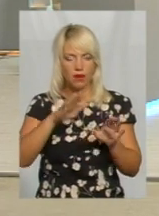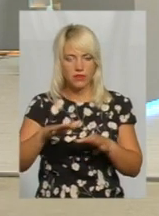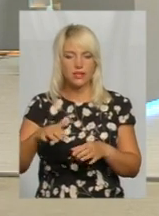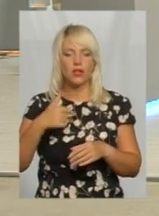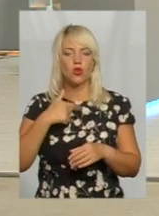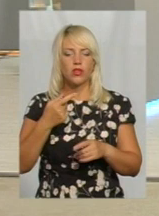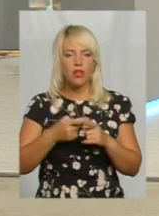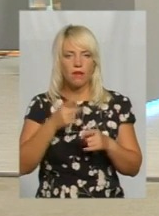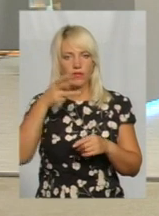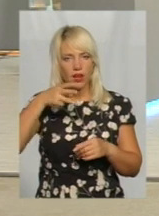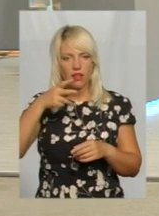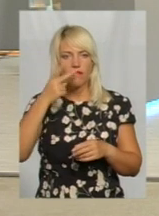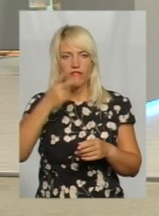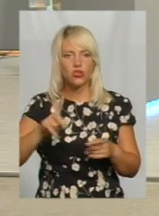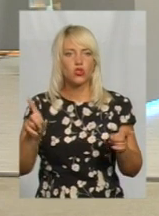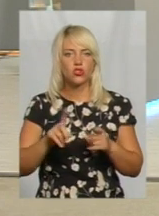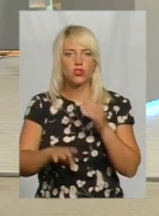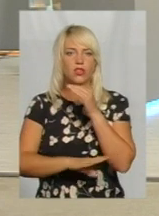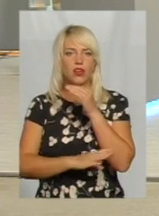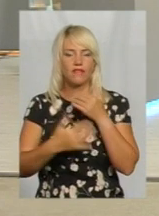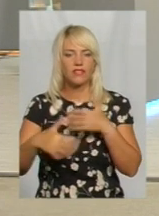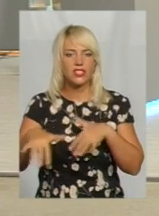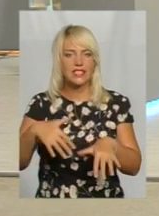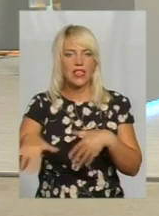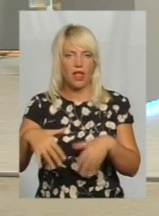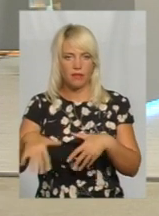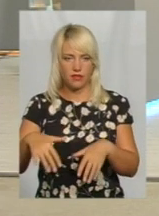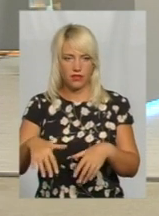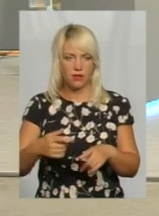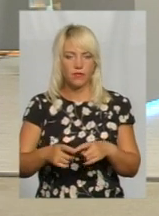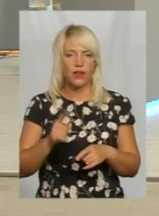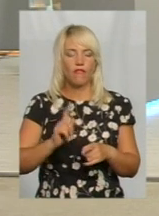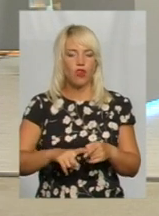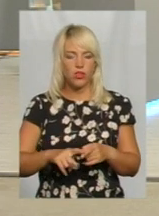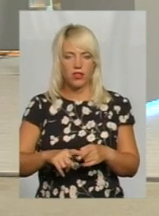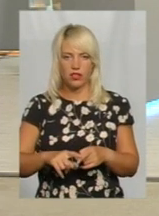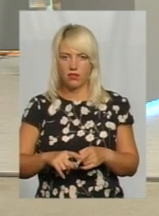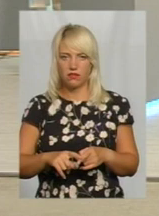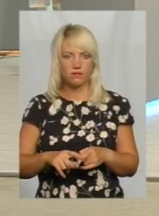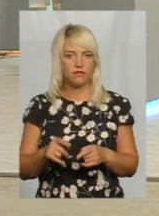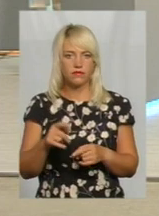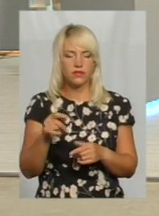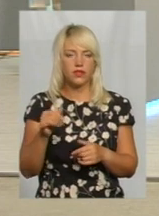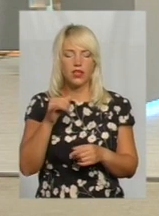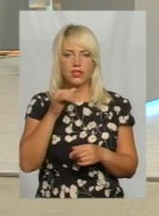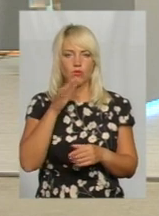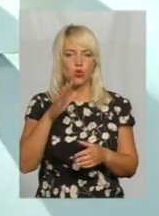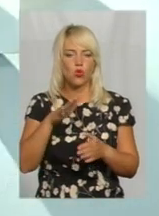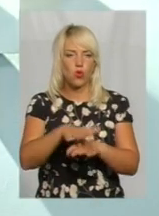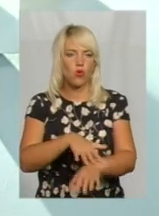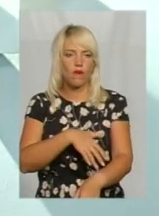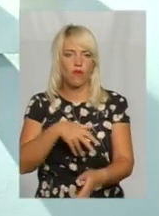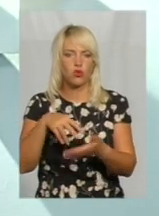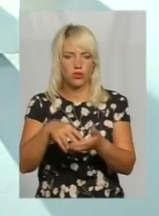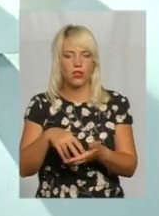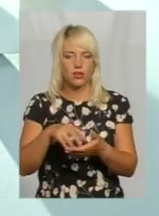бачили, там дійсно видно, що дерева вже слабенькі. Тобто вони навряд чи б там побули в